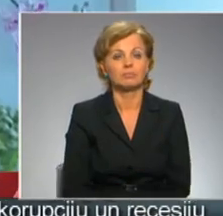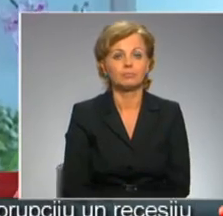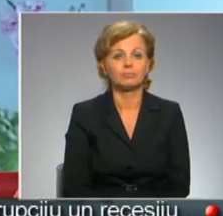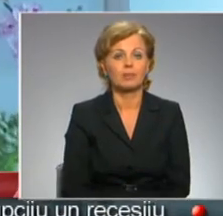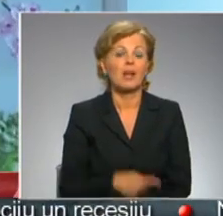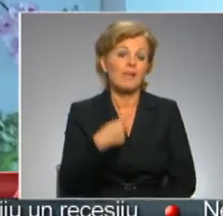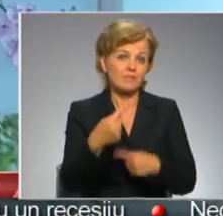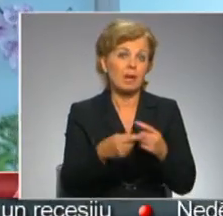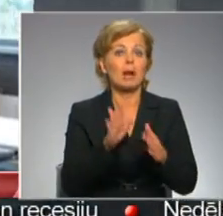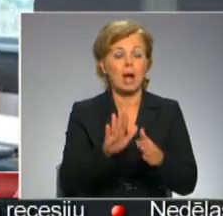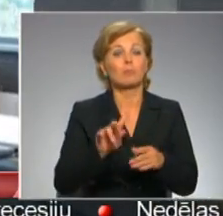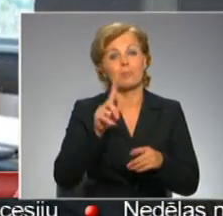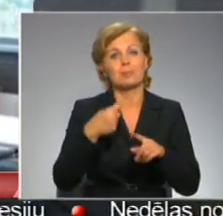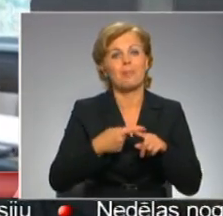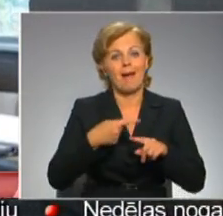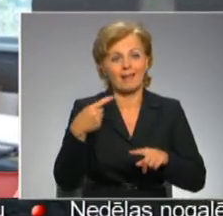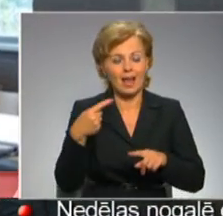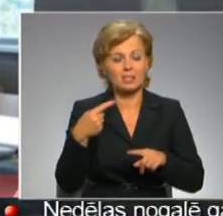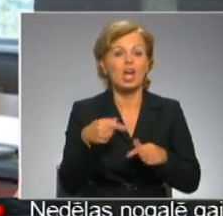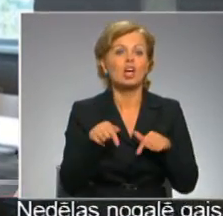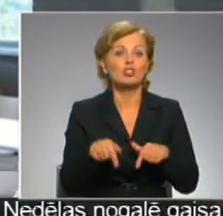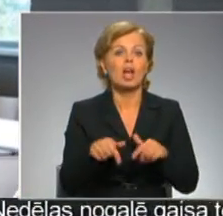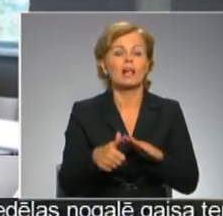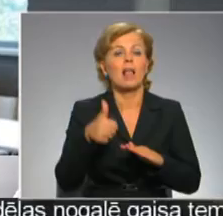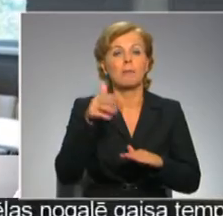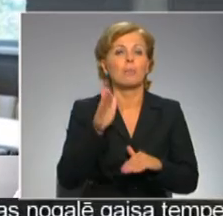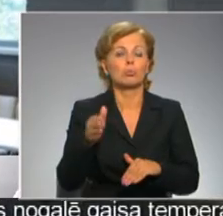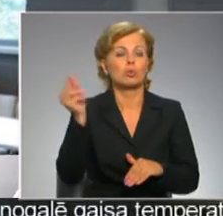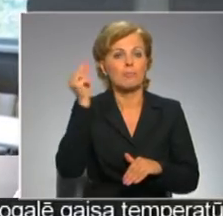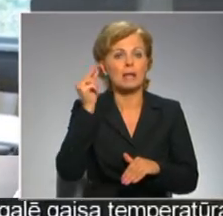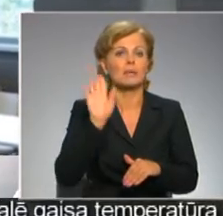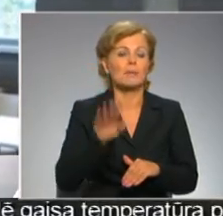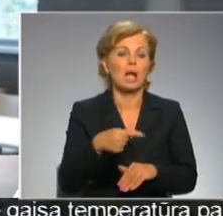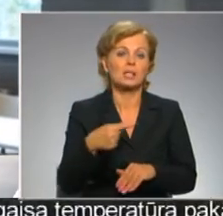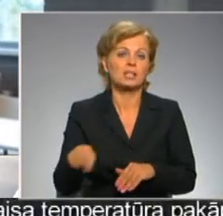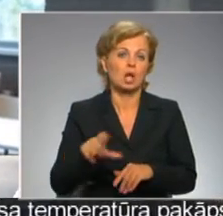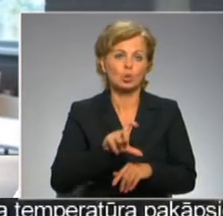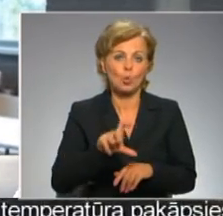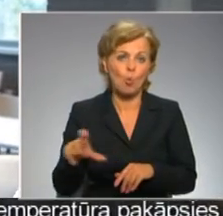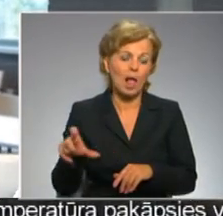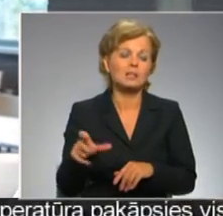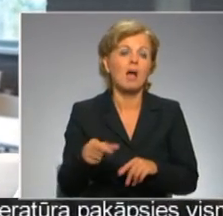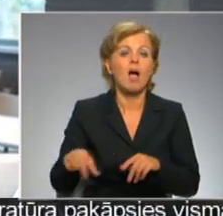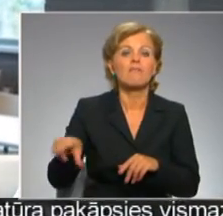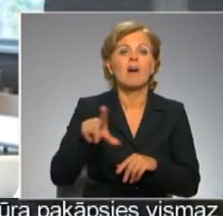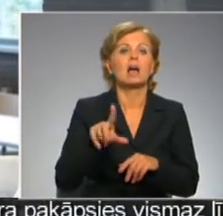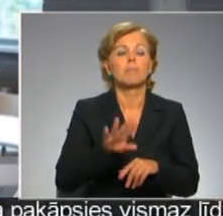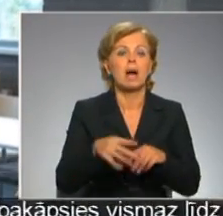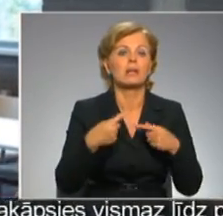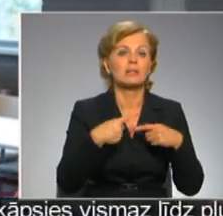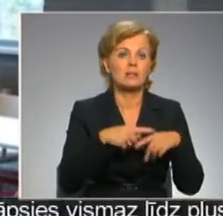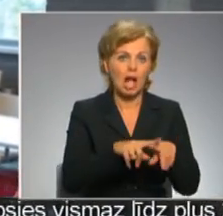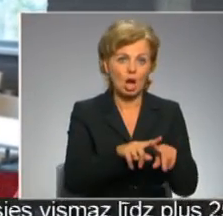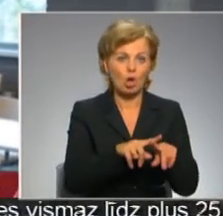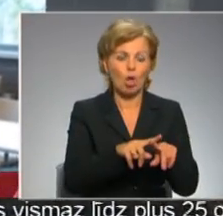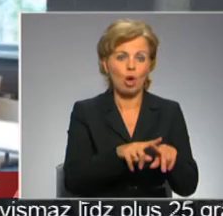Vienmēr jābūt pirmai reizi. Šeit varētu būt labāk mācīties nekā citās skolās, būtu vairāk tieši par tehnoloģijām